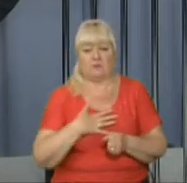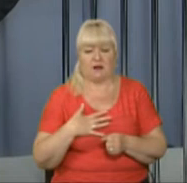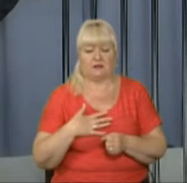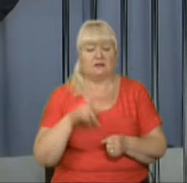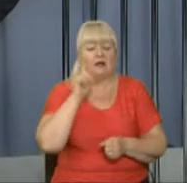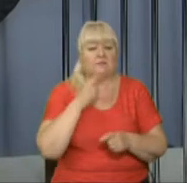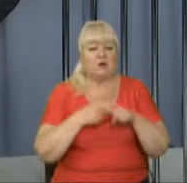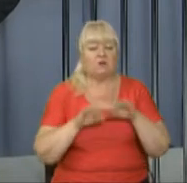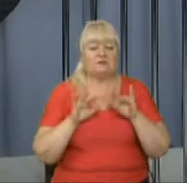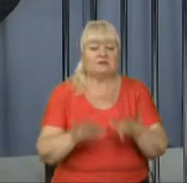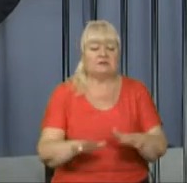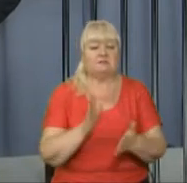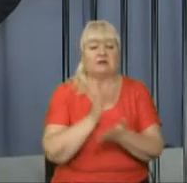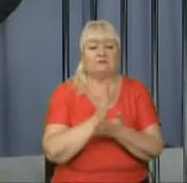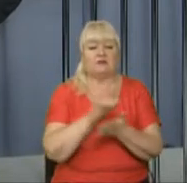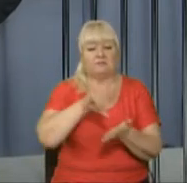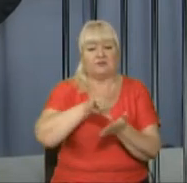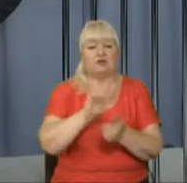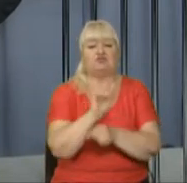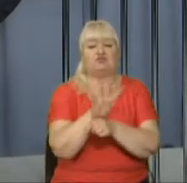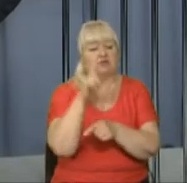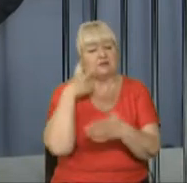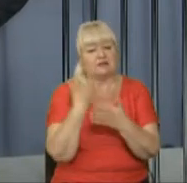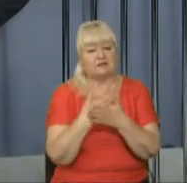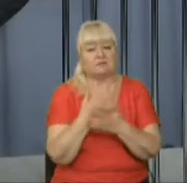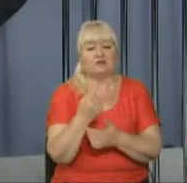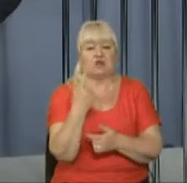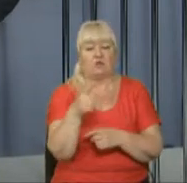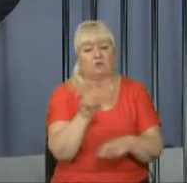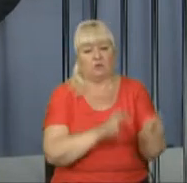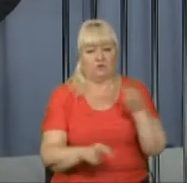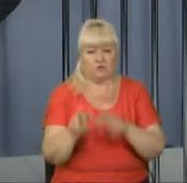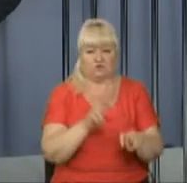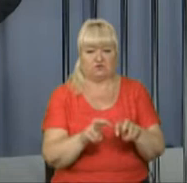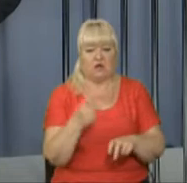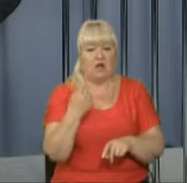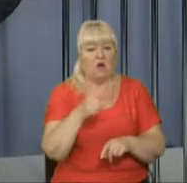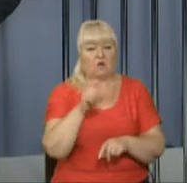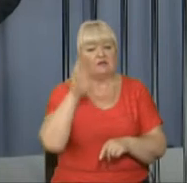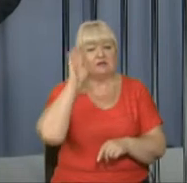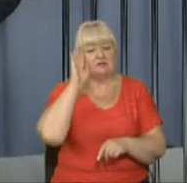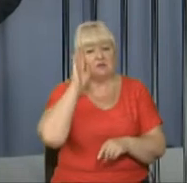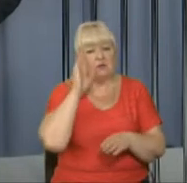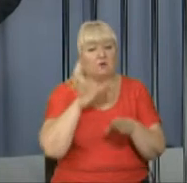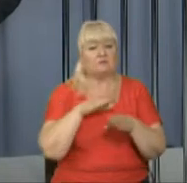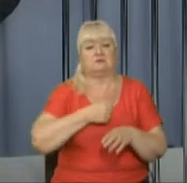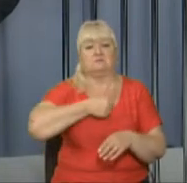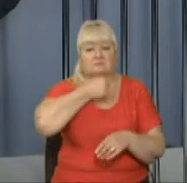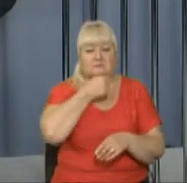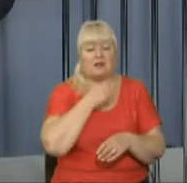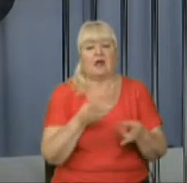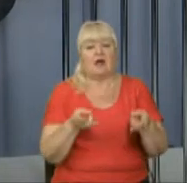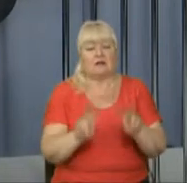Наразі у цій справі фігурує 14 підозрюваних, ще одного розшукують. Один із хлопців повнолітній, решта